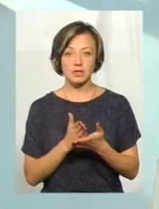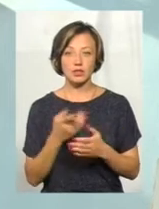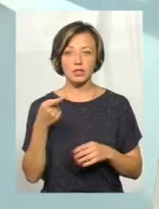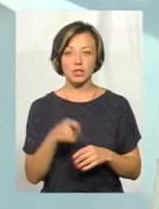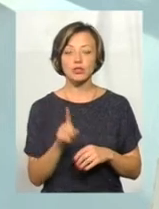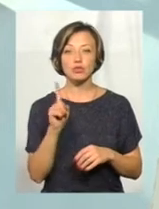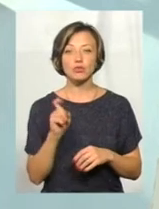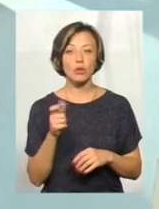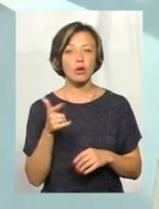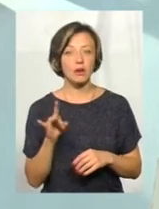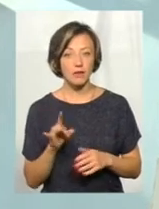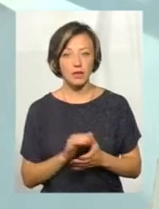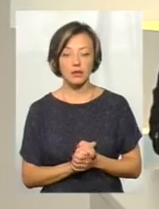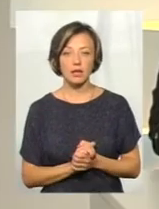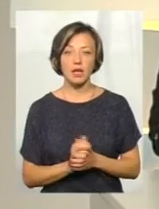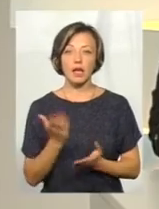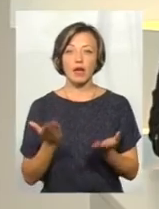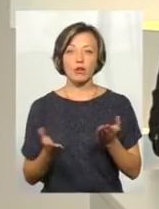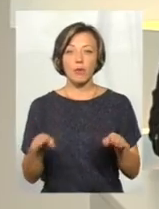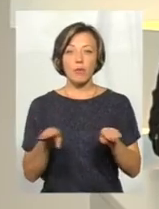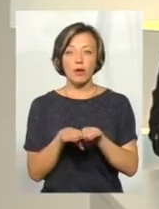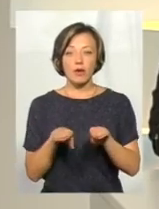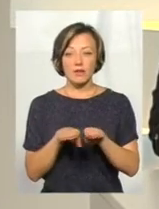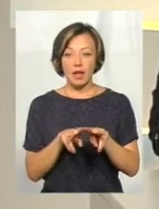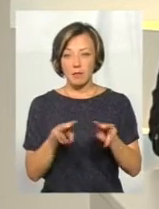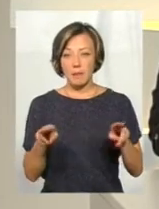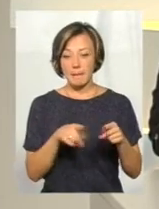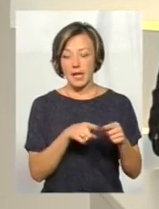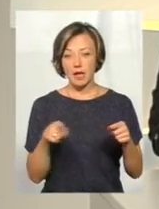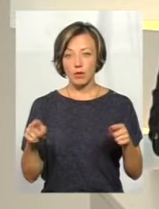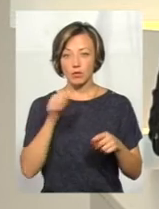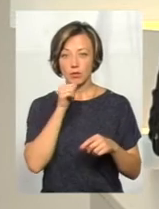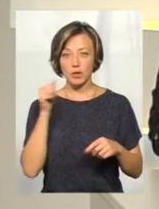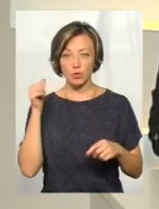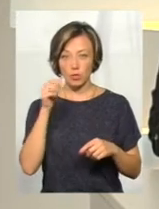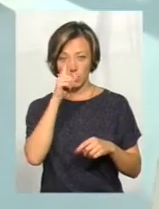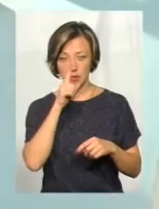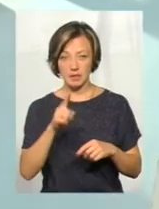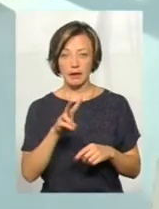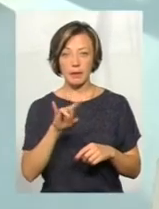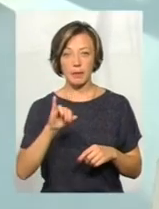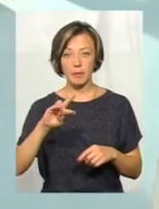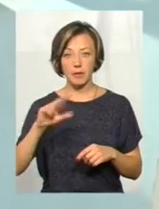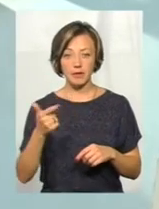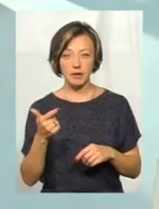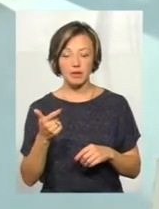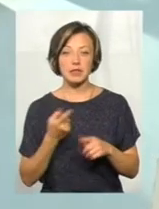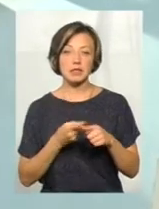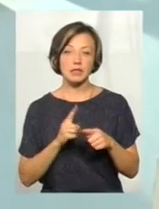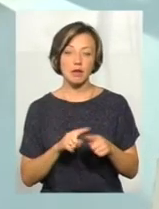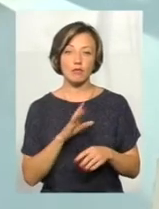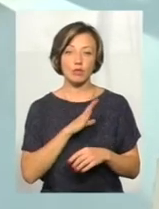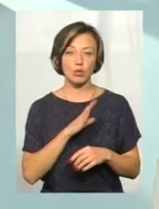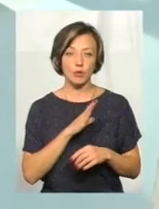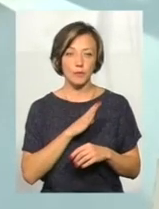1100 гривнів. Якщо порівнювати з аналогічним періодом минулого місяця, в липні місяці, то